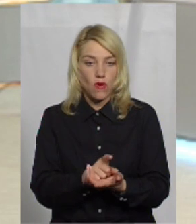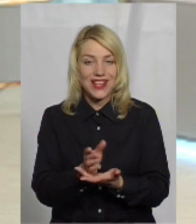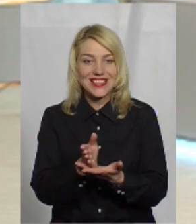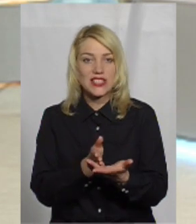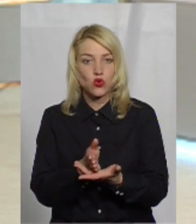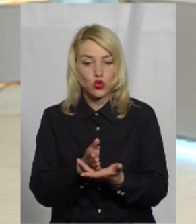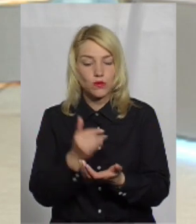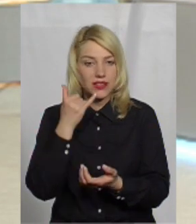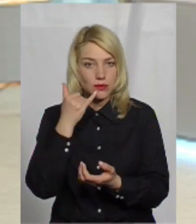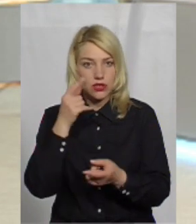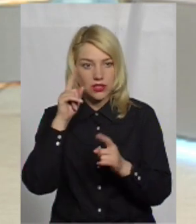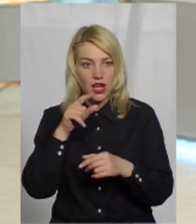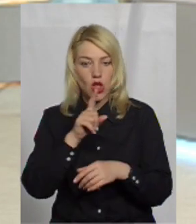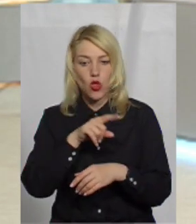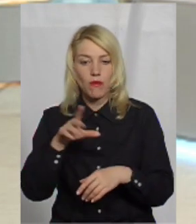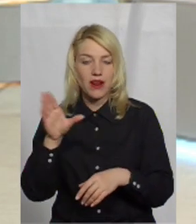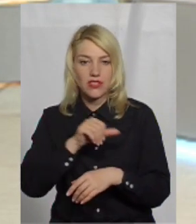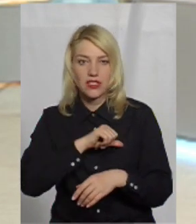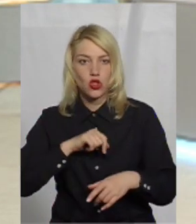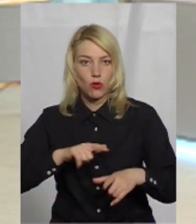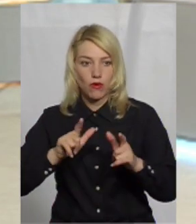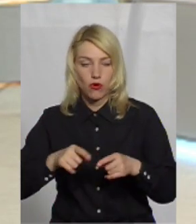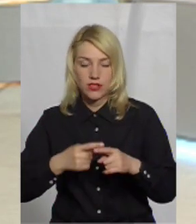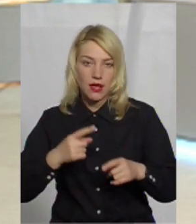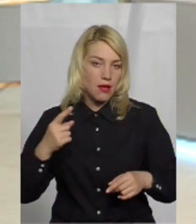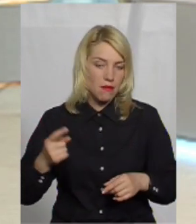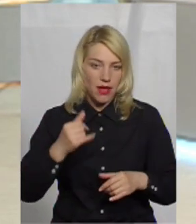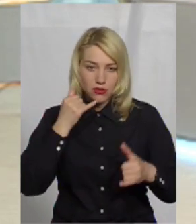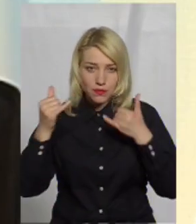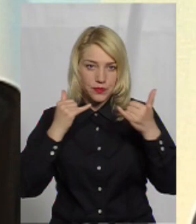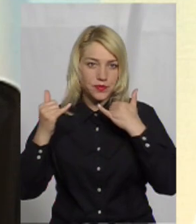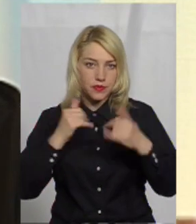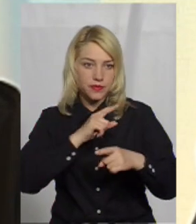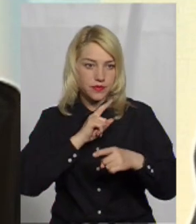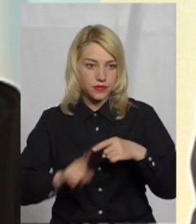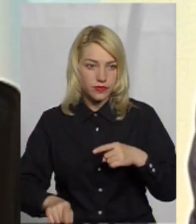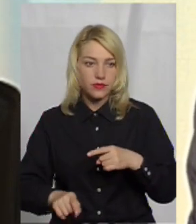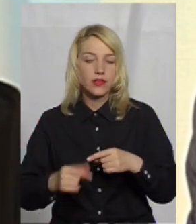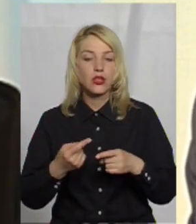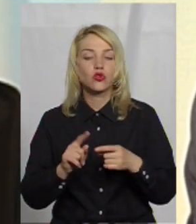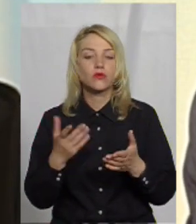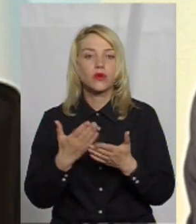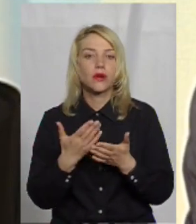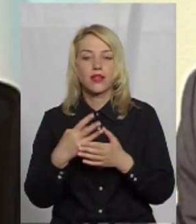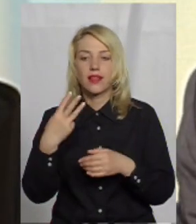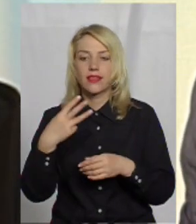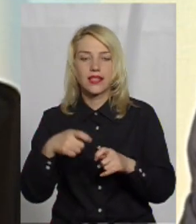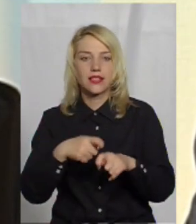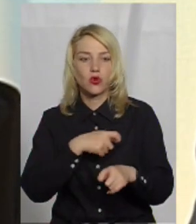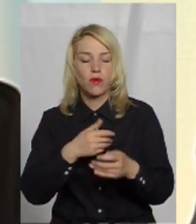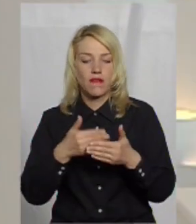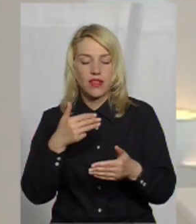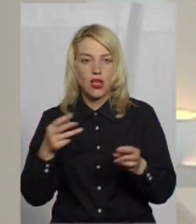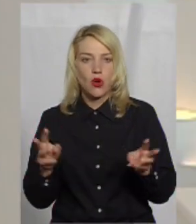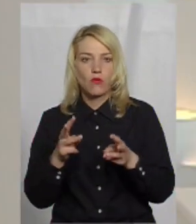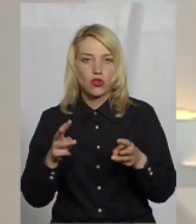служба знає номера всіх добровольців в тому селі, вона їх першими набирає, тому що це може бути населений пункт, який там 30 кілометрів від